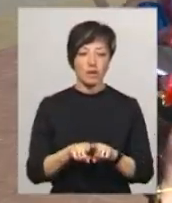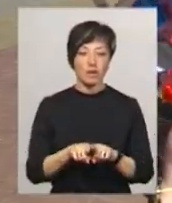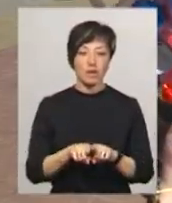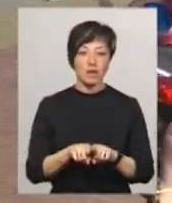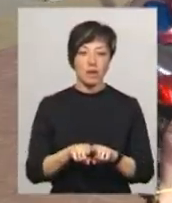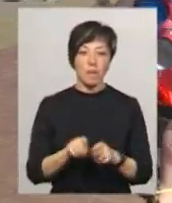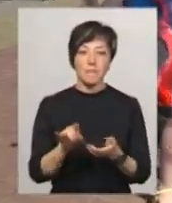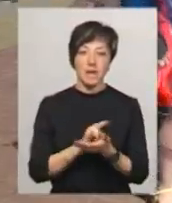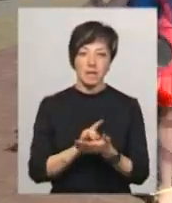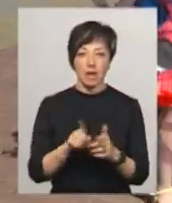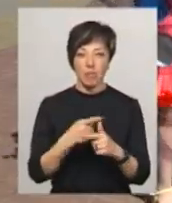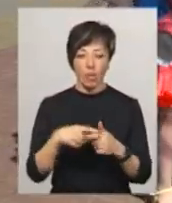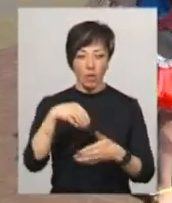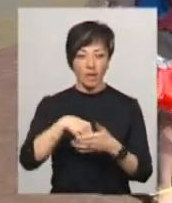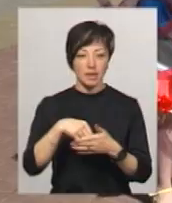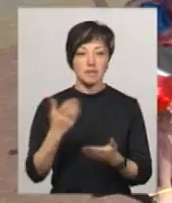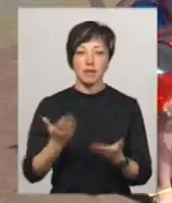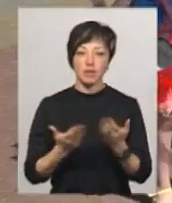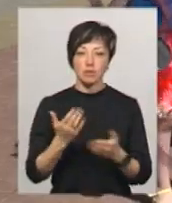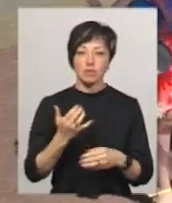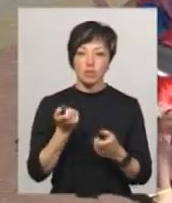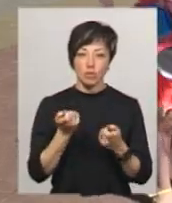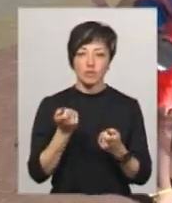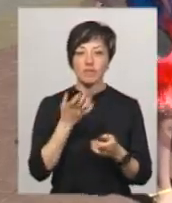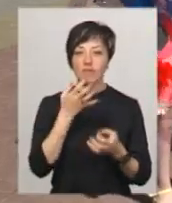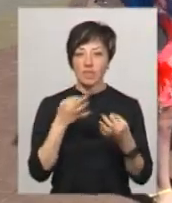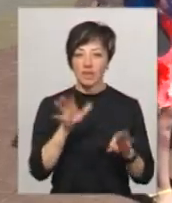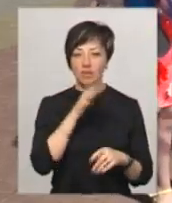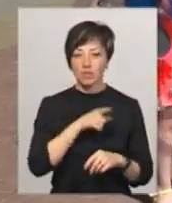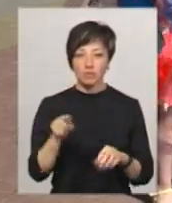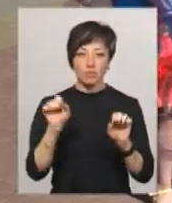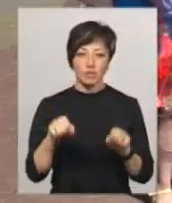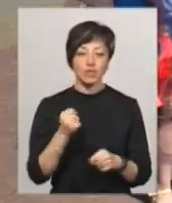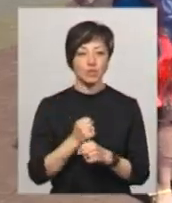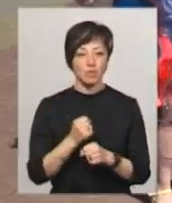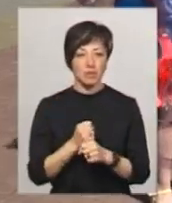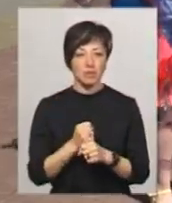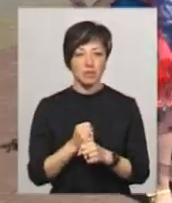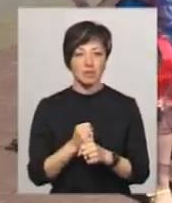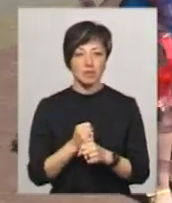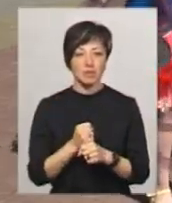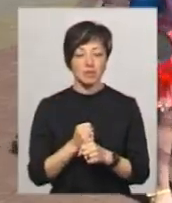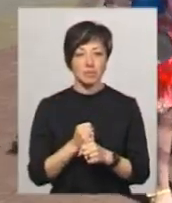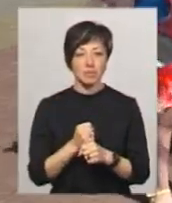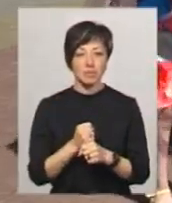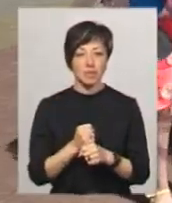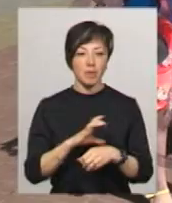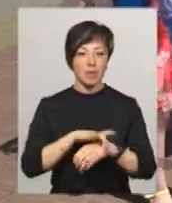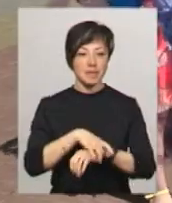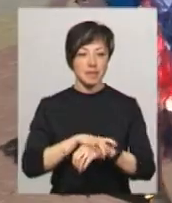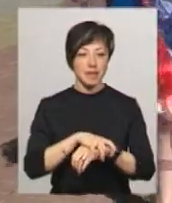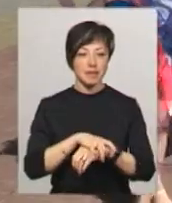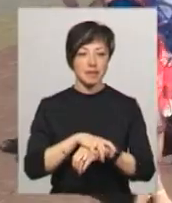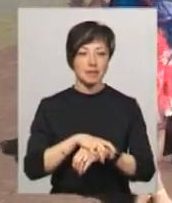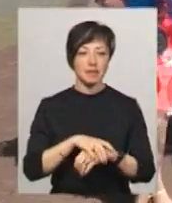мильничка або органайзер. Але якщо мати ще трішки вільного часу, то можна зробити, наприклад, браслети,